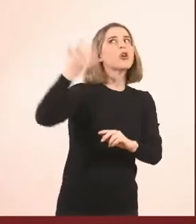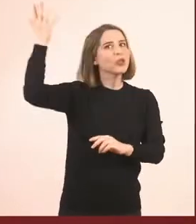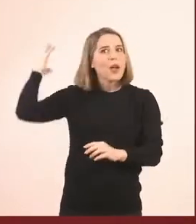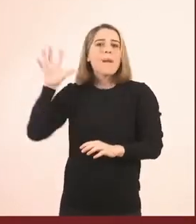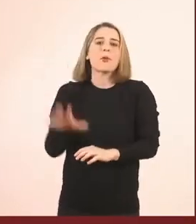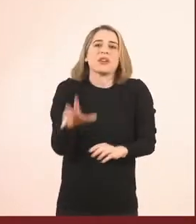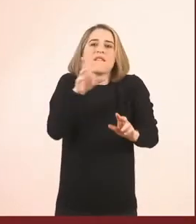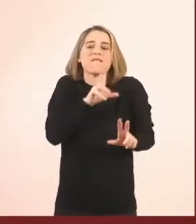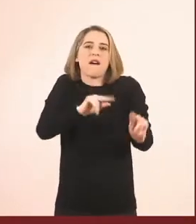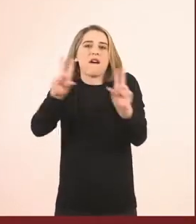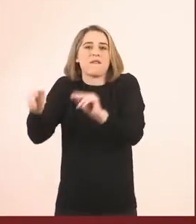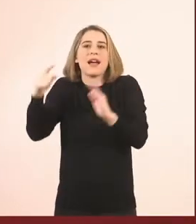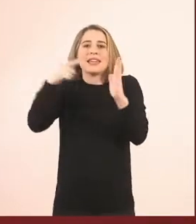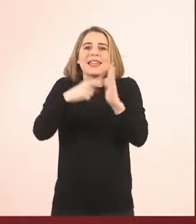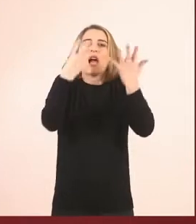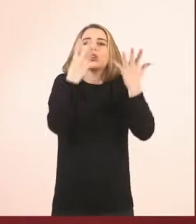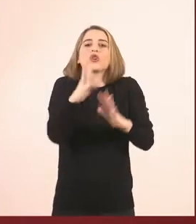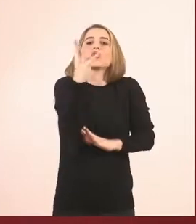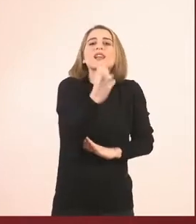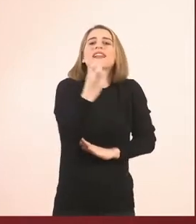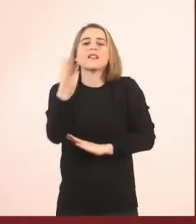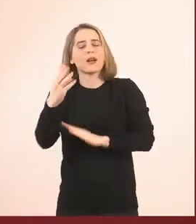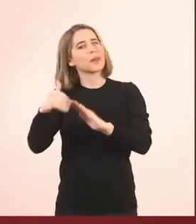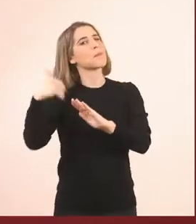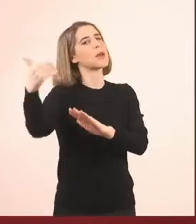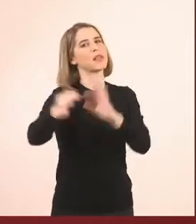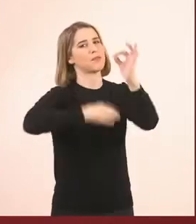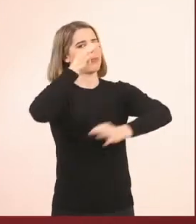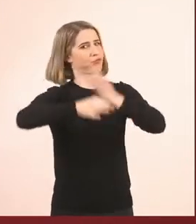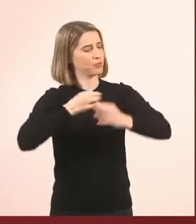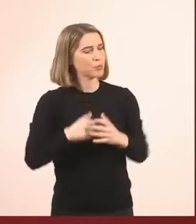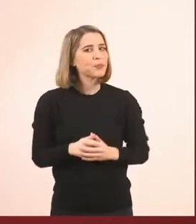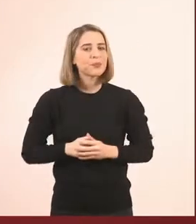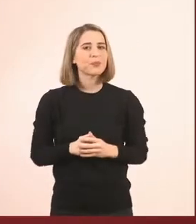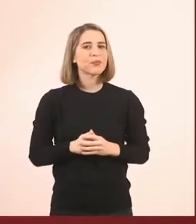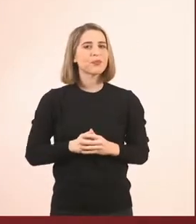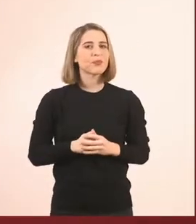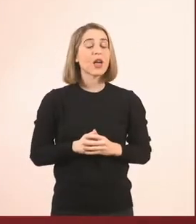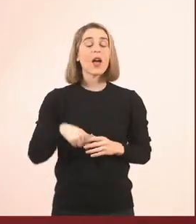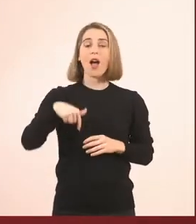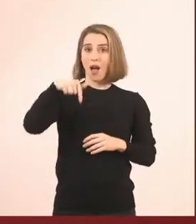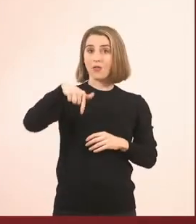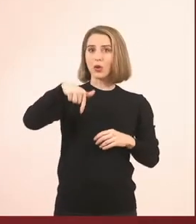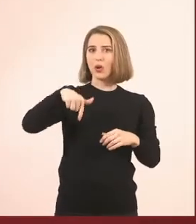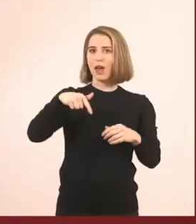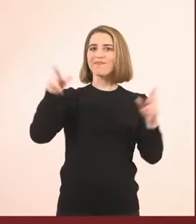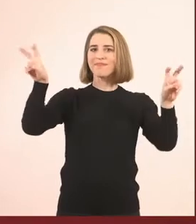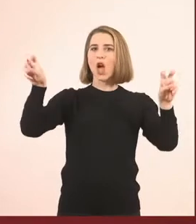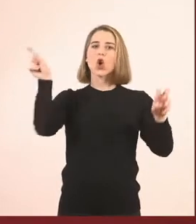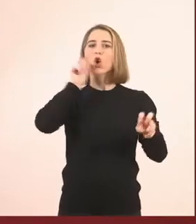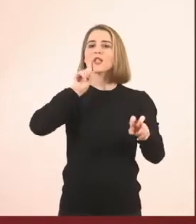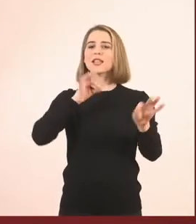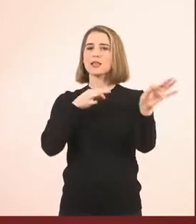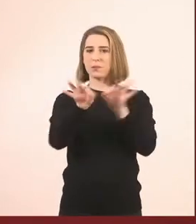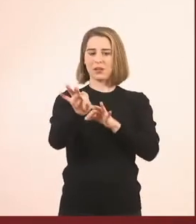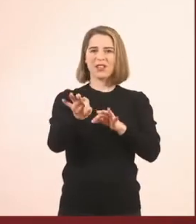την εποχή, το 1843, αλλά θα πούμε αργότερα γι' αυτό. Αυτό λοιπόν το παραμύθι, εγώ το